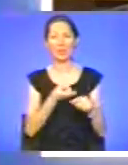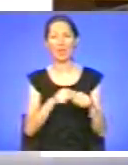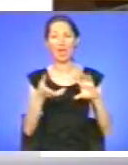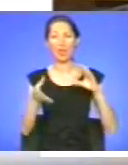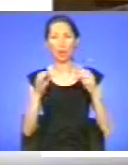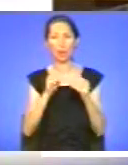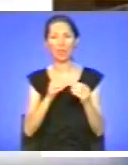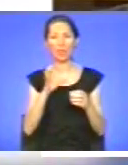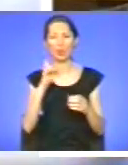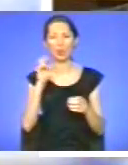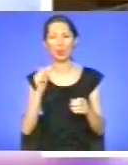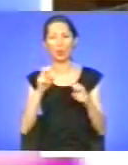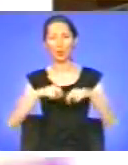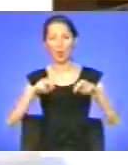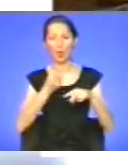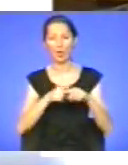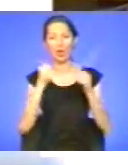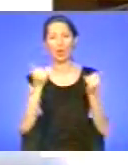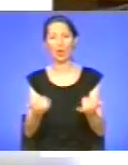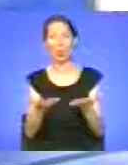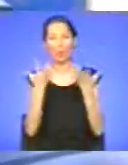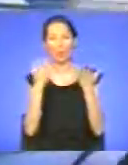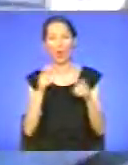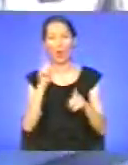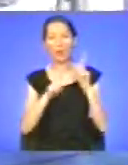оприлюднили на конференції в обласній раді.